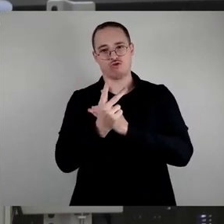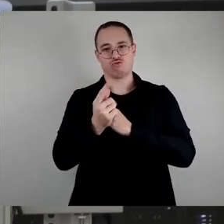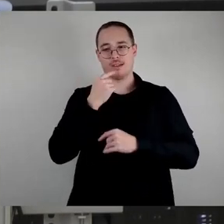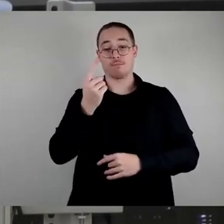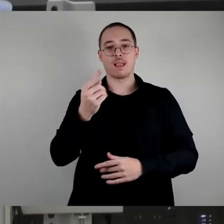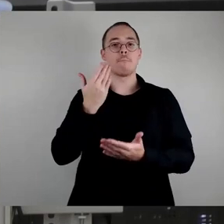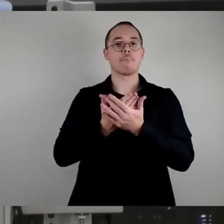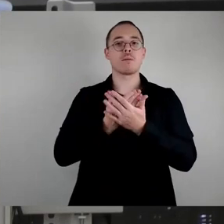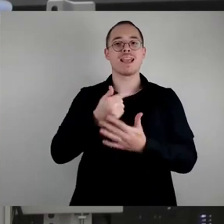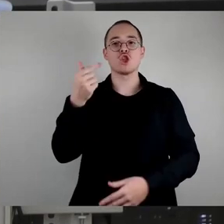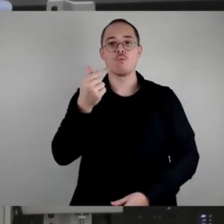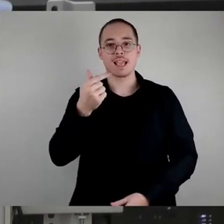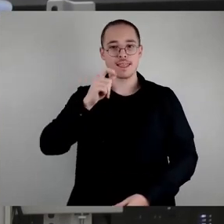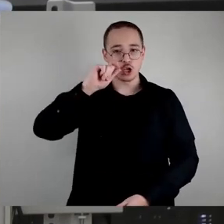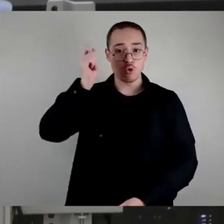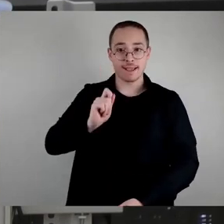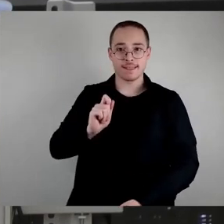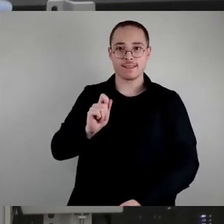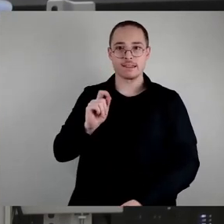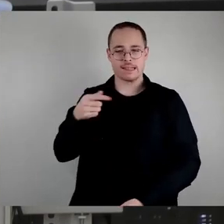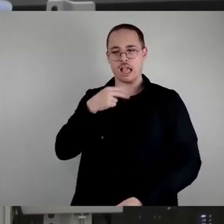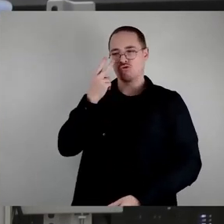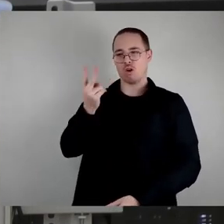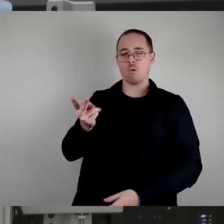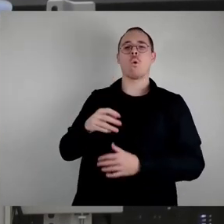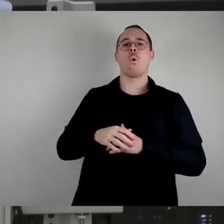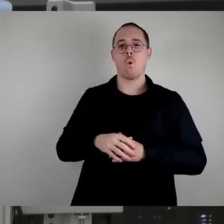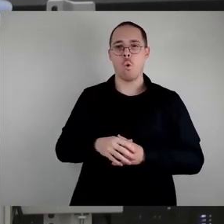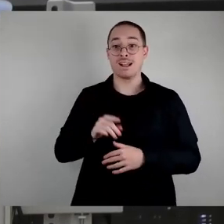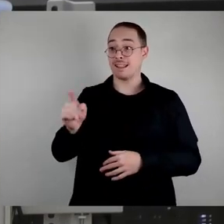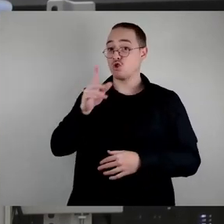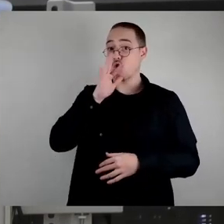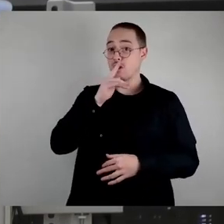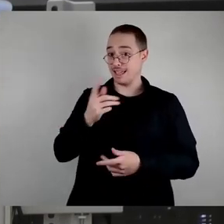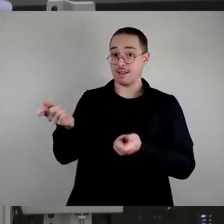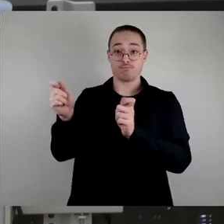angeschaut. Und auch wenn das dort noch nie entschieden wurde, ist das ein mögliches Modell.